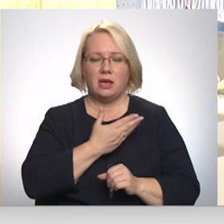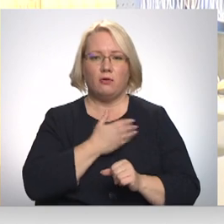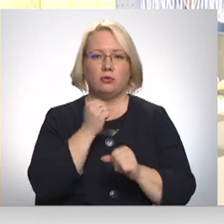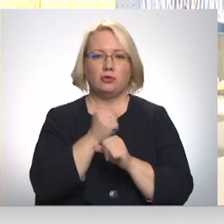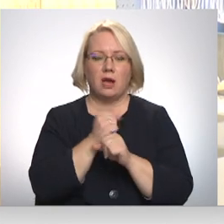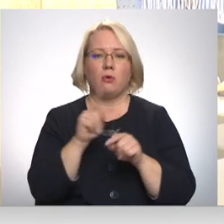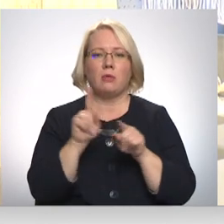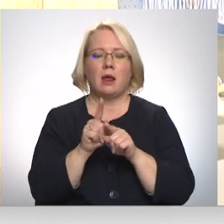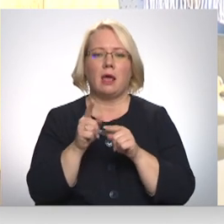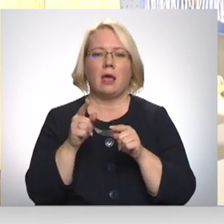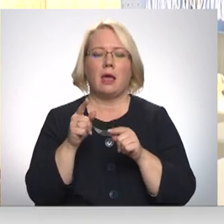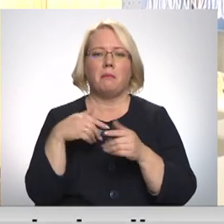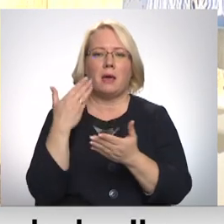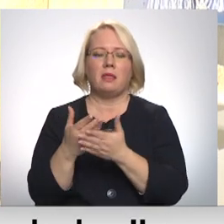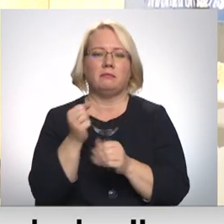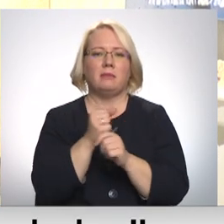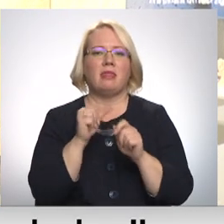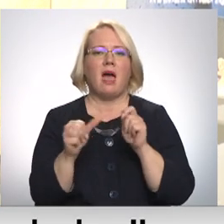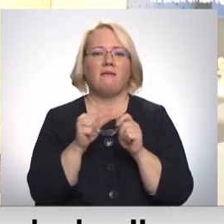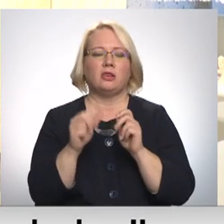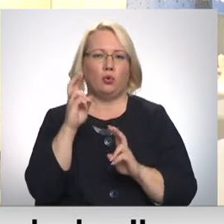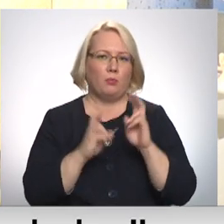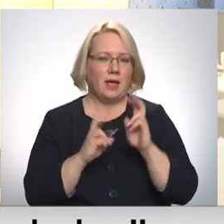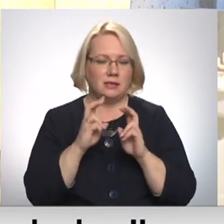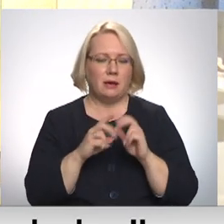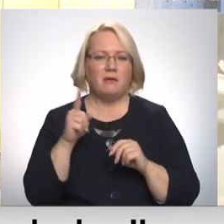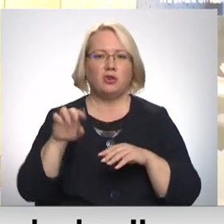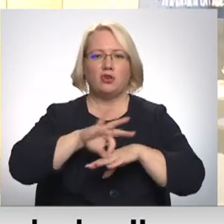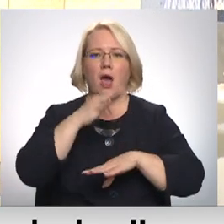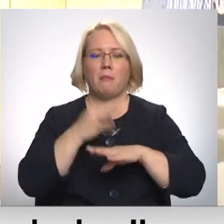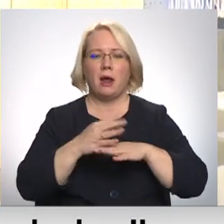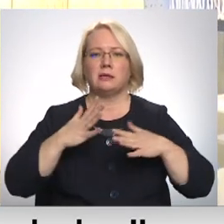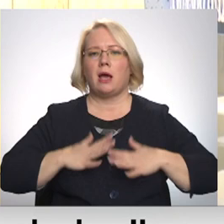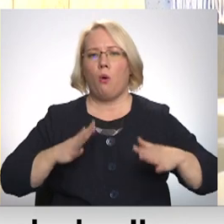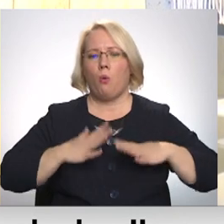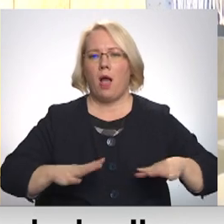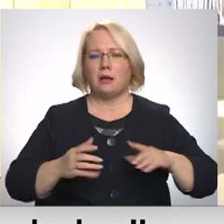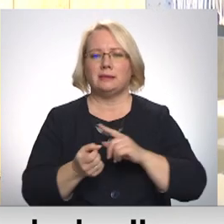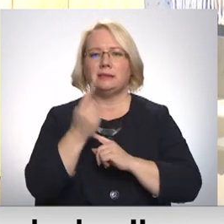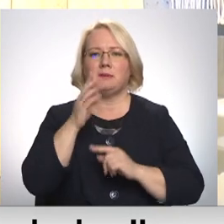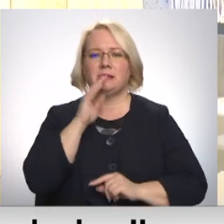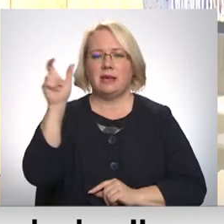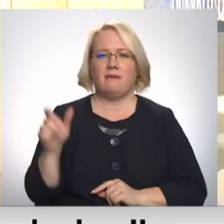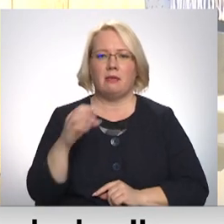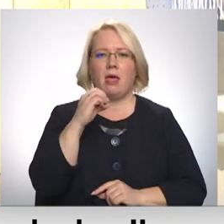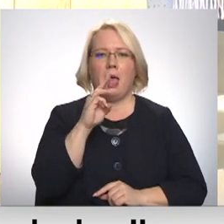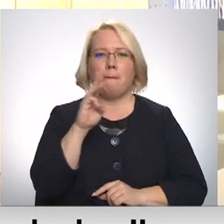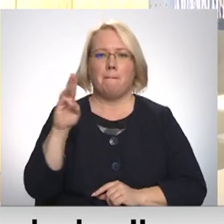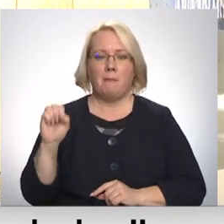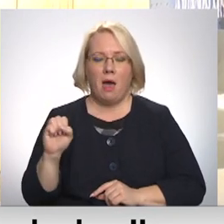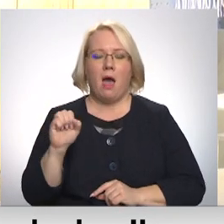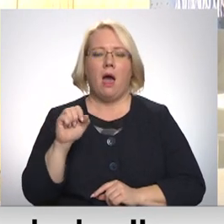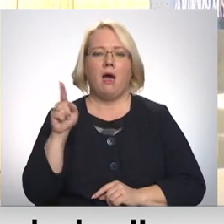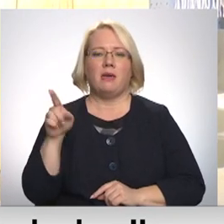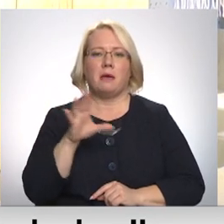rūpniecībā. Apricēja, viņš vietējo kaut kādas izcelsmes sievieti, ēma, kur viņš iemelies. Gan viņa jādzīstās, ir jaunāka